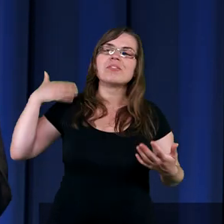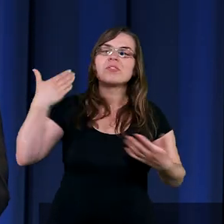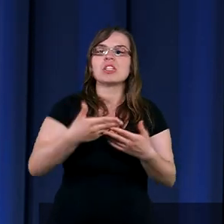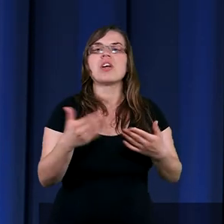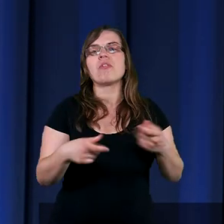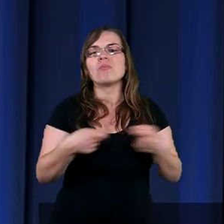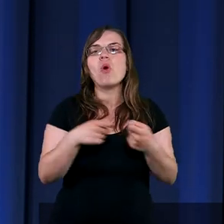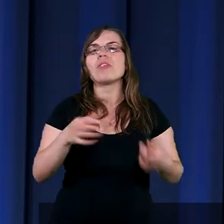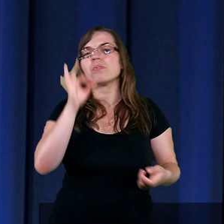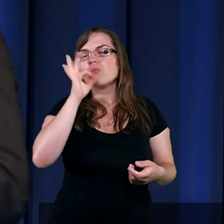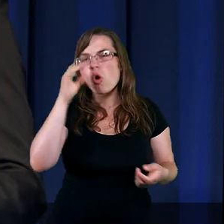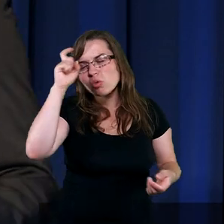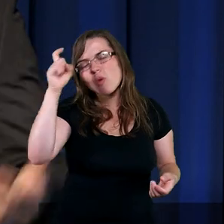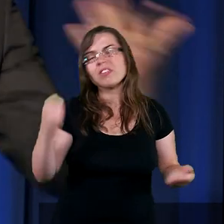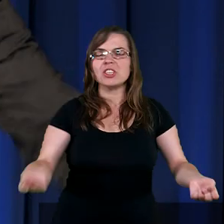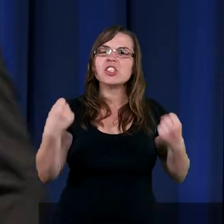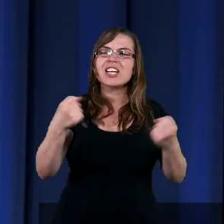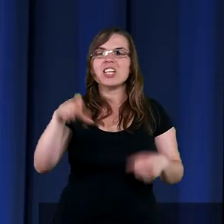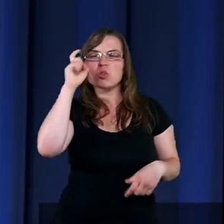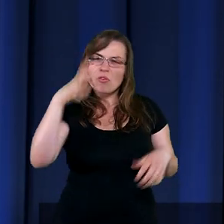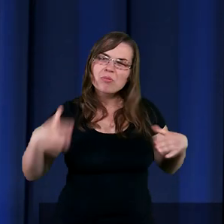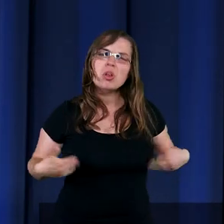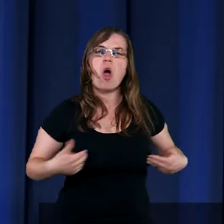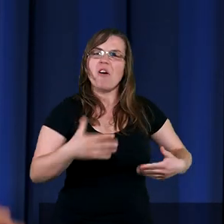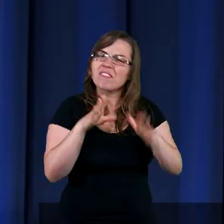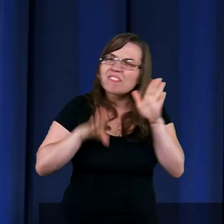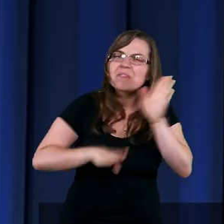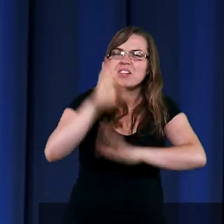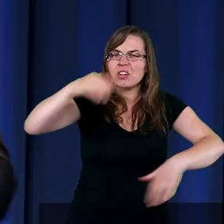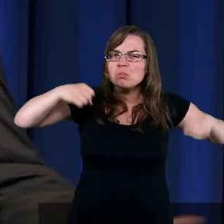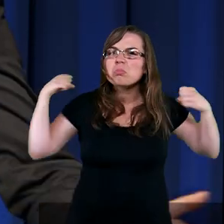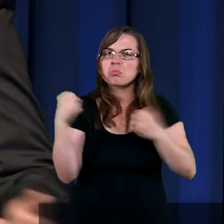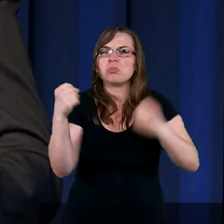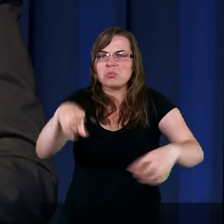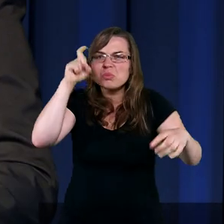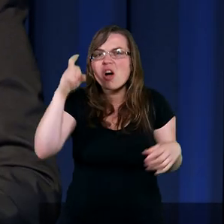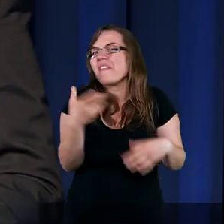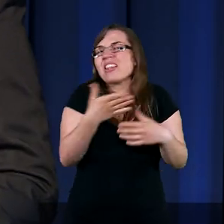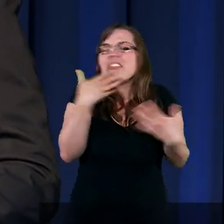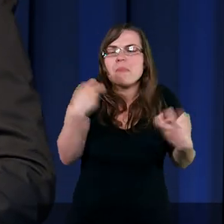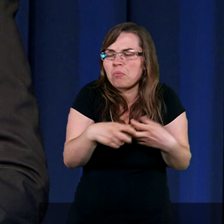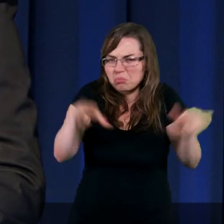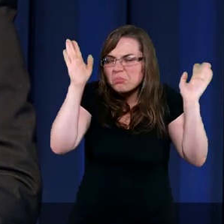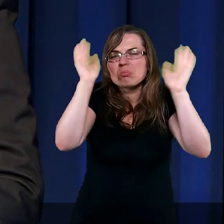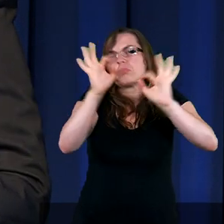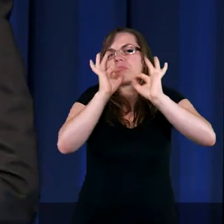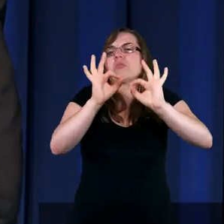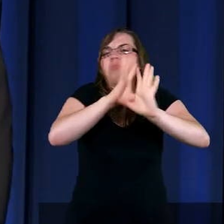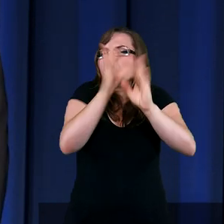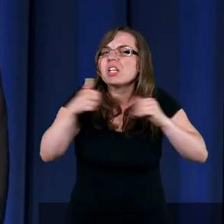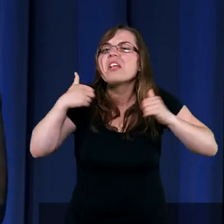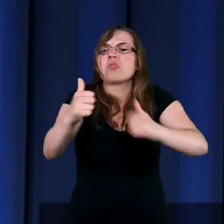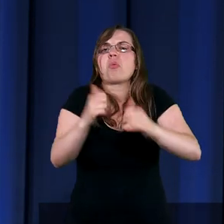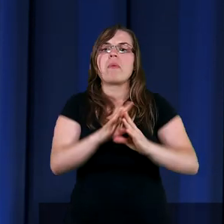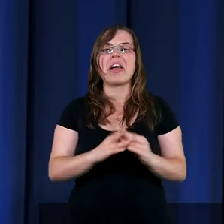uniwersytecie, młody człowiek, silny człowiek, zdrowy człowiek, wykształcony, nie ma problemu. To jest lider. Teraz jest jego